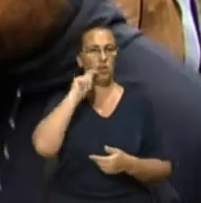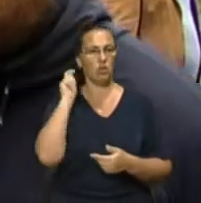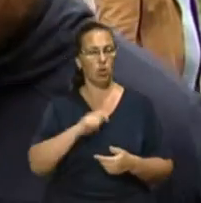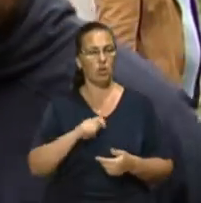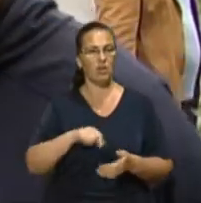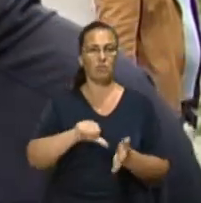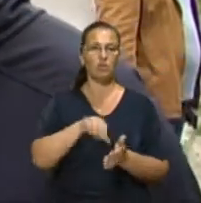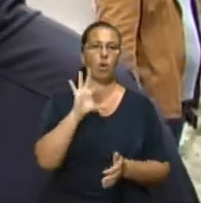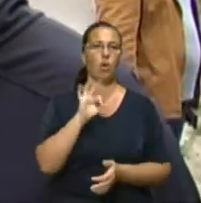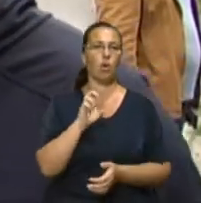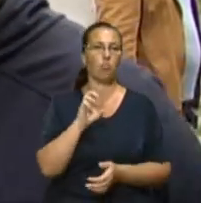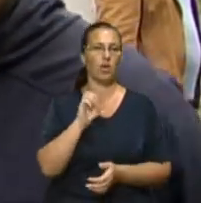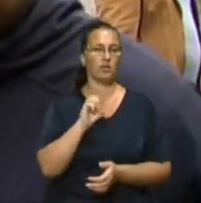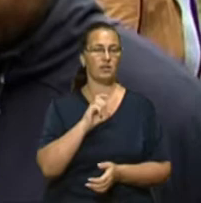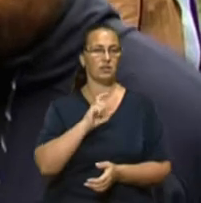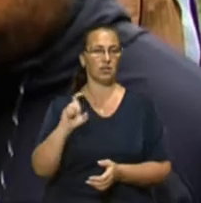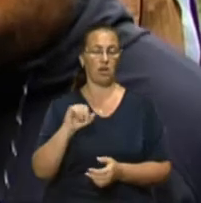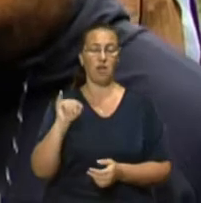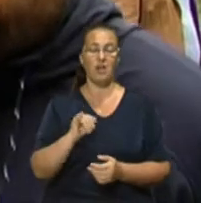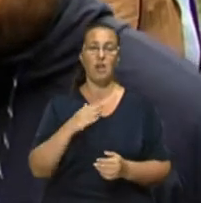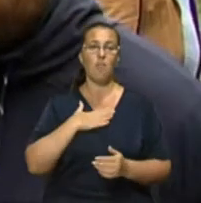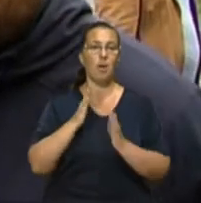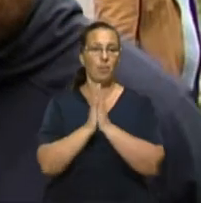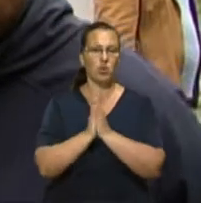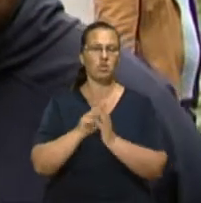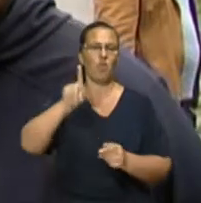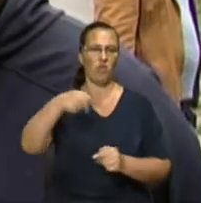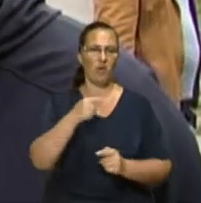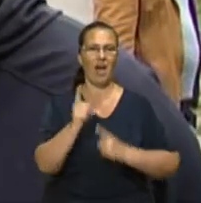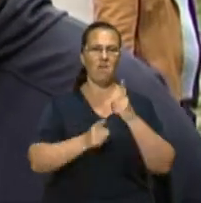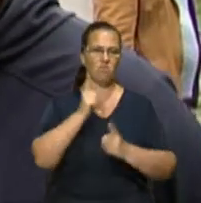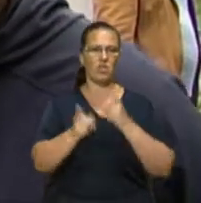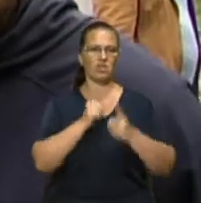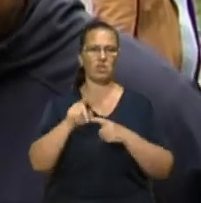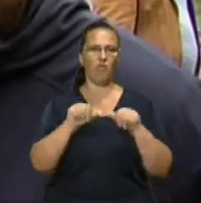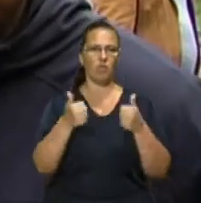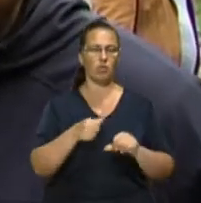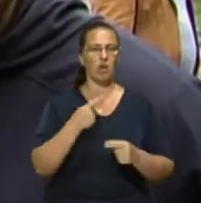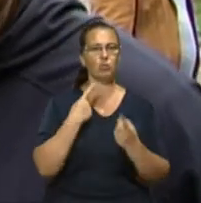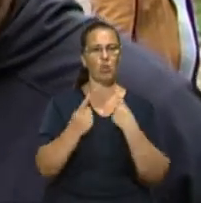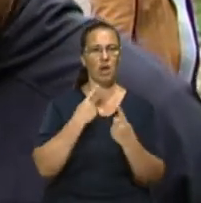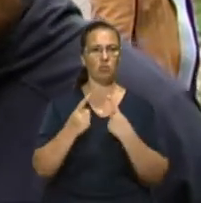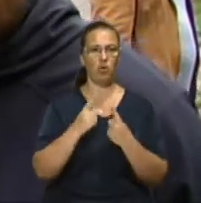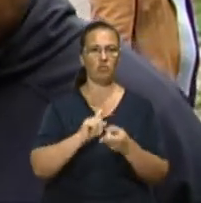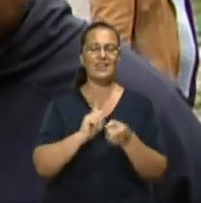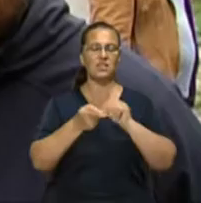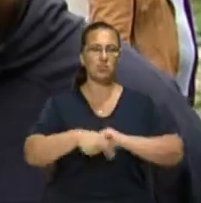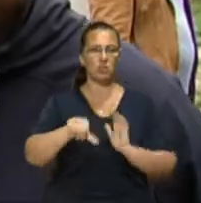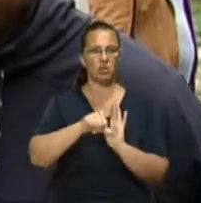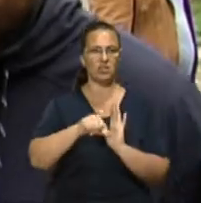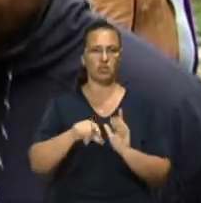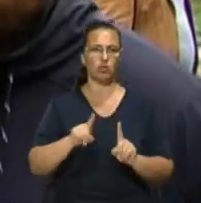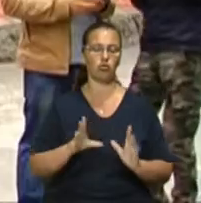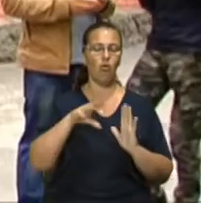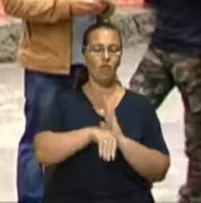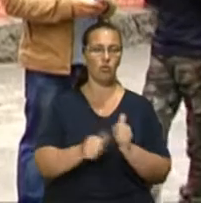ОБСЄ в Україні. І ми просимо, ми навіть вимагаємо перезавантаження формату перемовин і зміну представників, які входять в